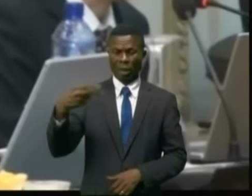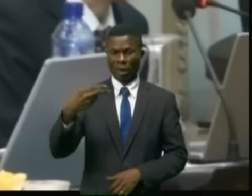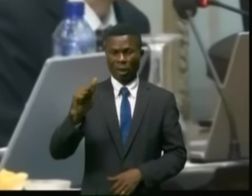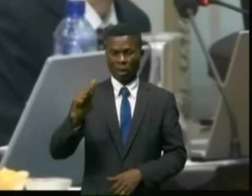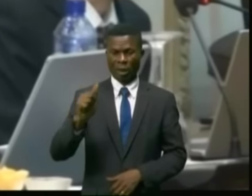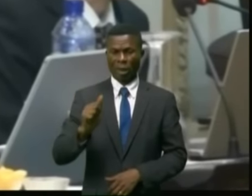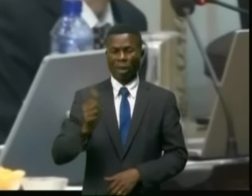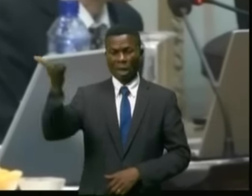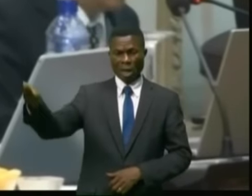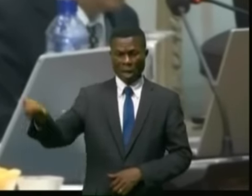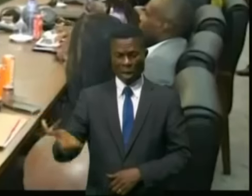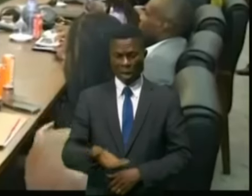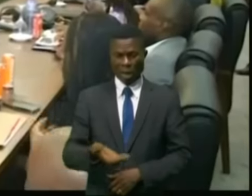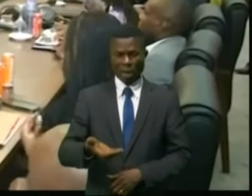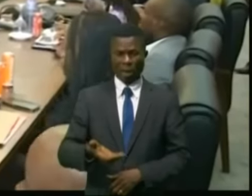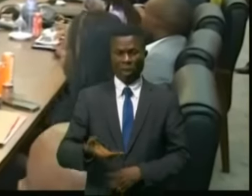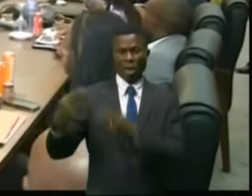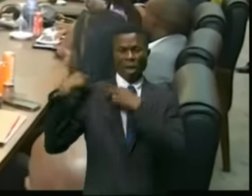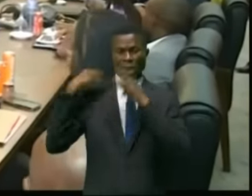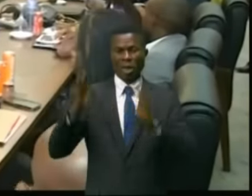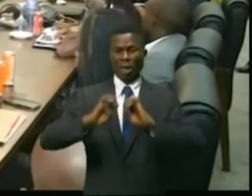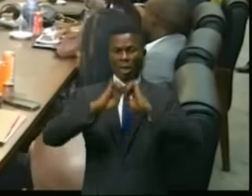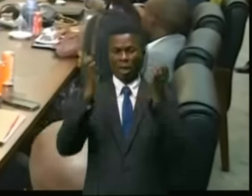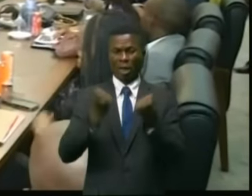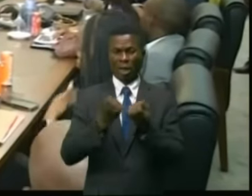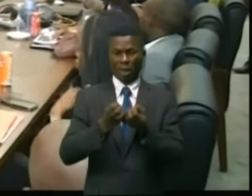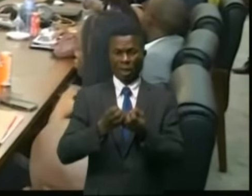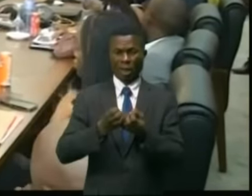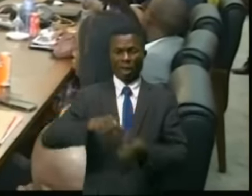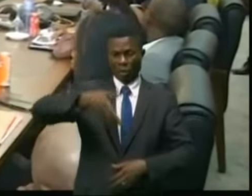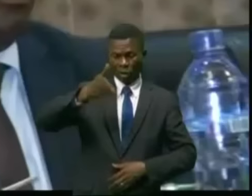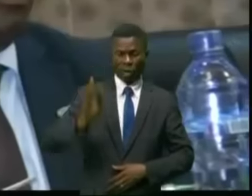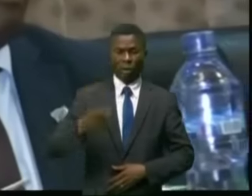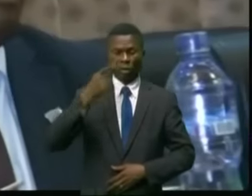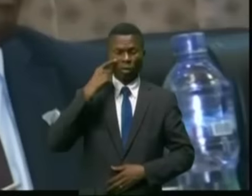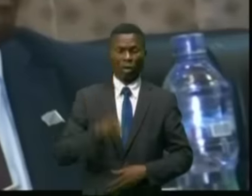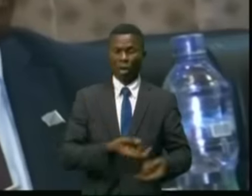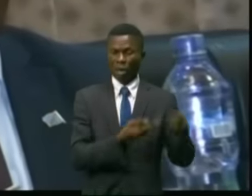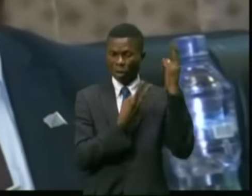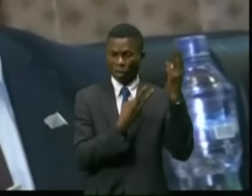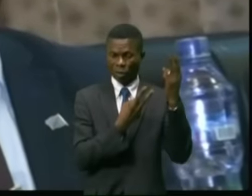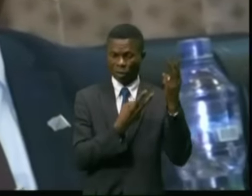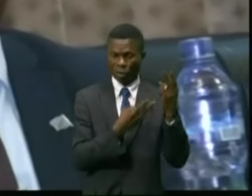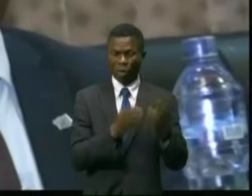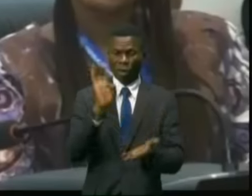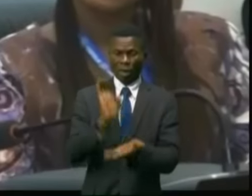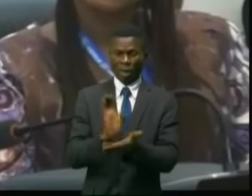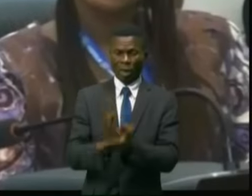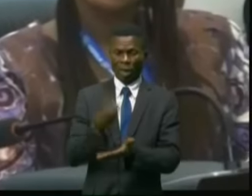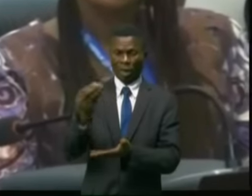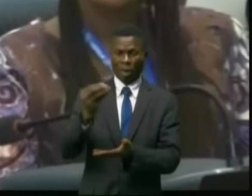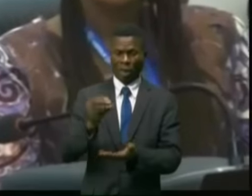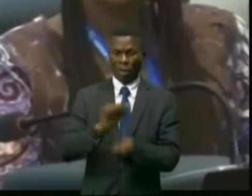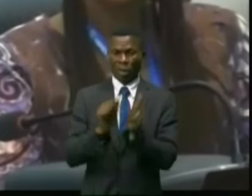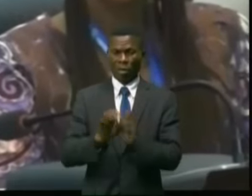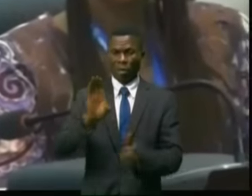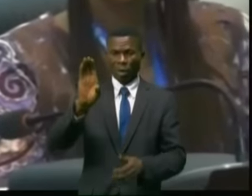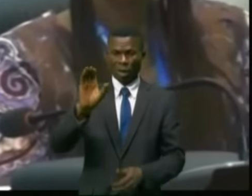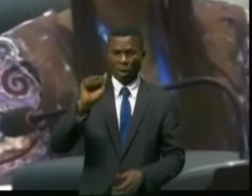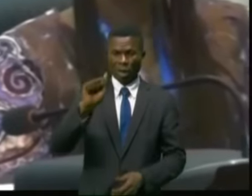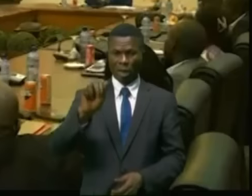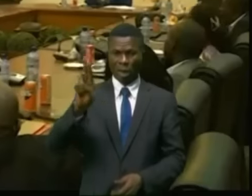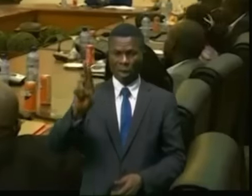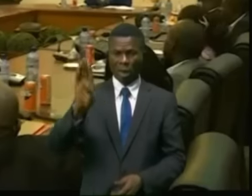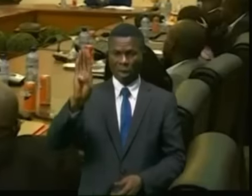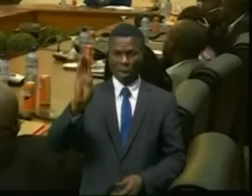'entreprise chinoise, Lwokung, entreprise spécialisée dans la valorisation, la certification des crédits carbone. Autour d